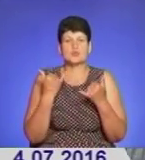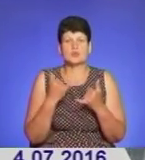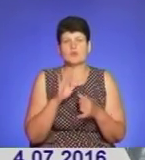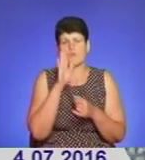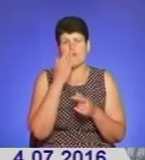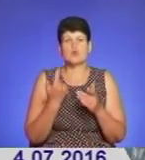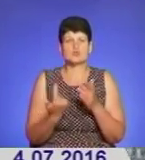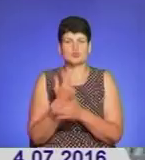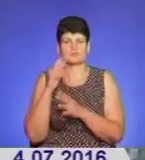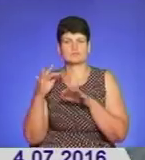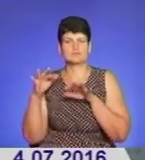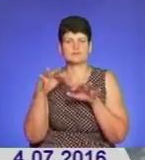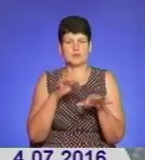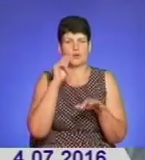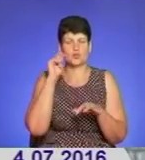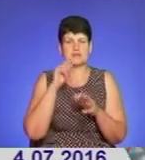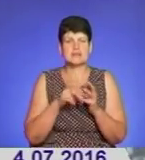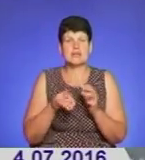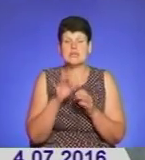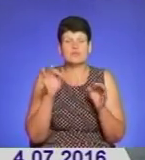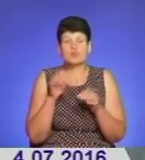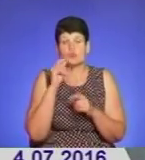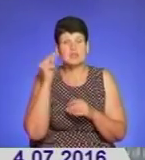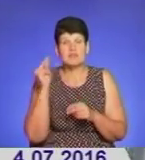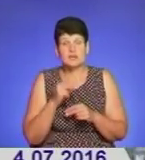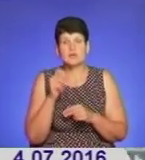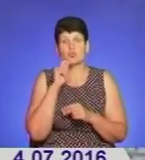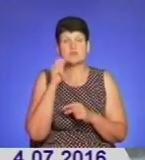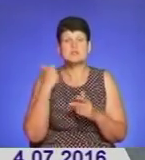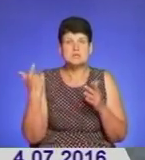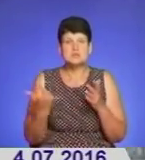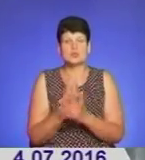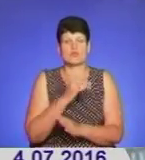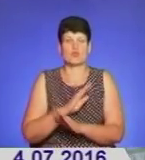українські землі і ні в чому не винні українці, які колись знову гинуть.